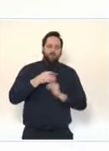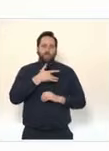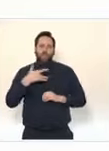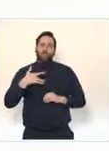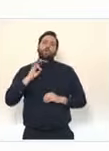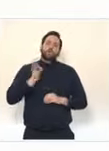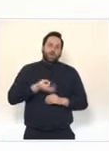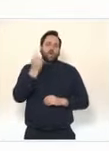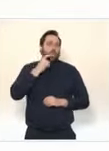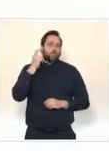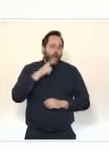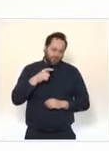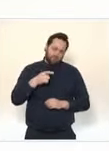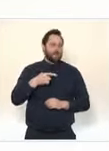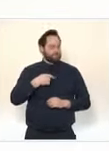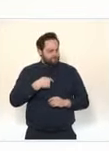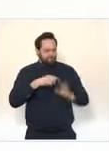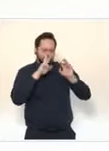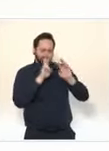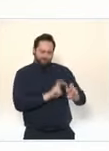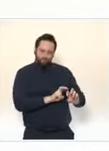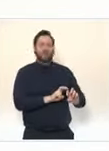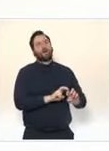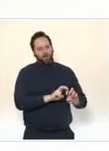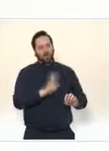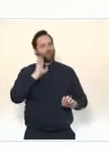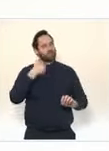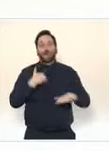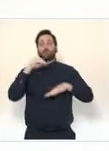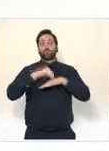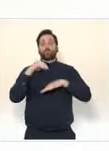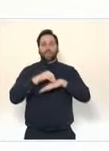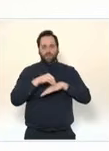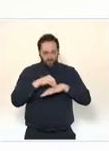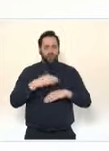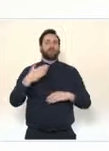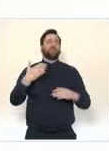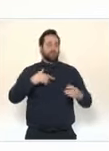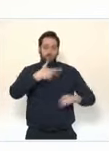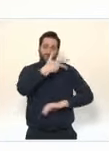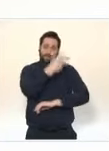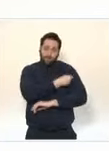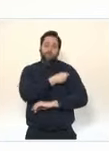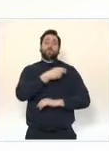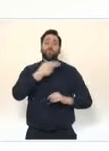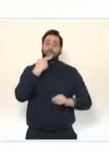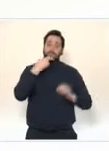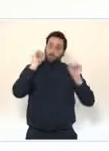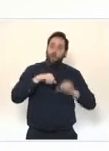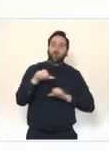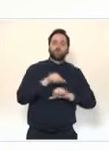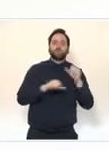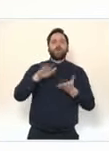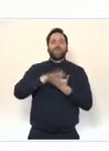recommandant de ne l'utiliser qu'au-delà de 55 ans, ce que nous appliquons, évidemment. Je vous rappelle